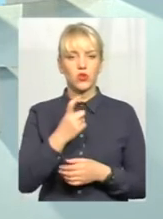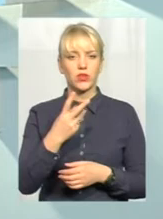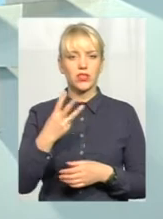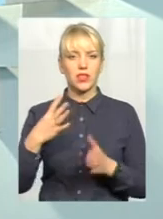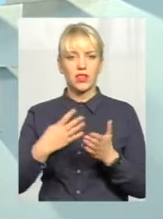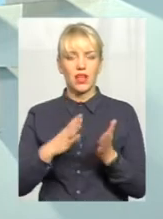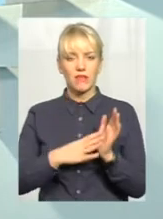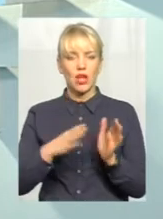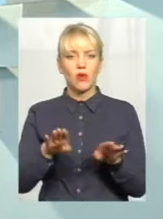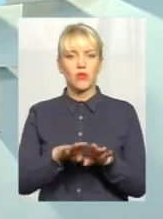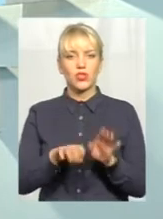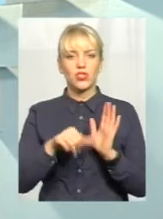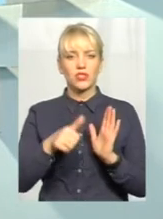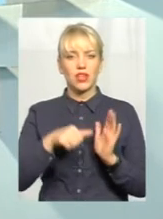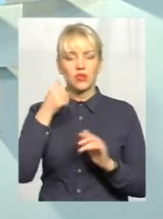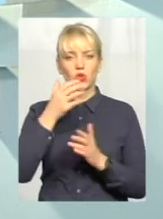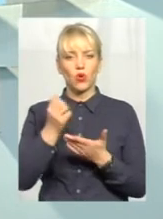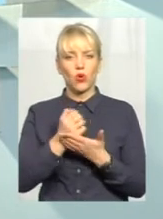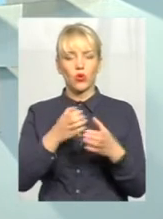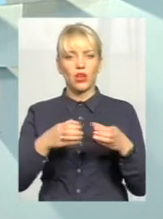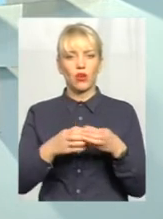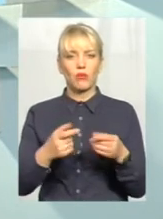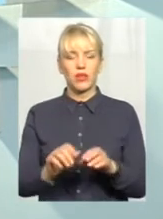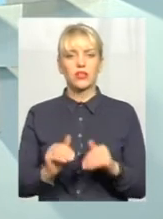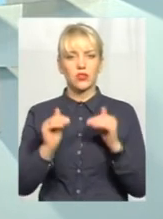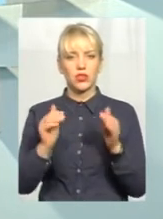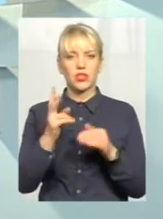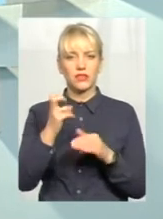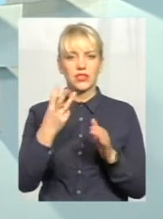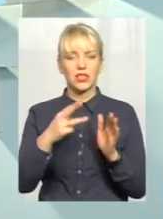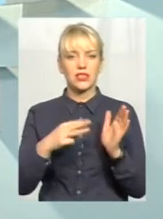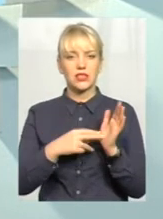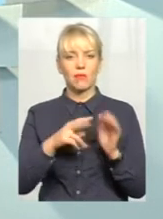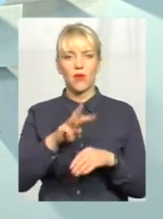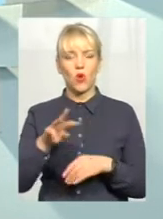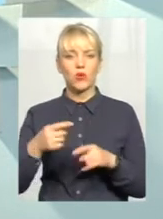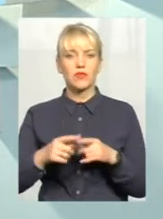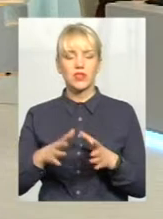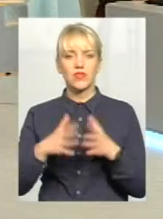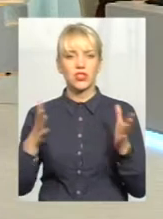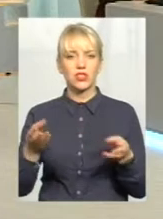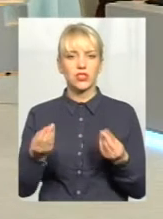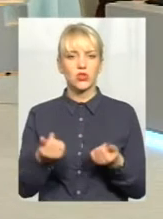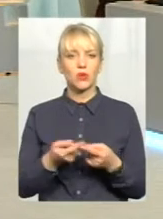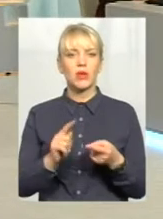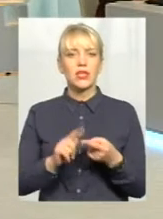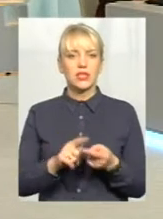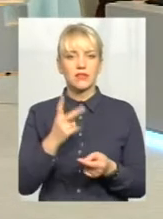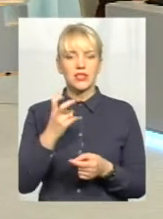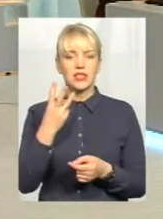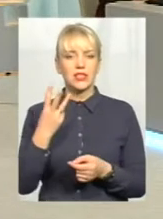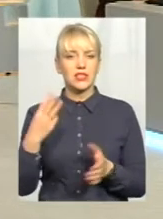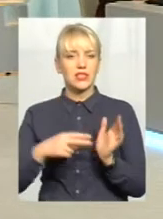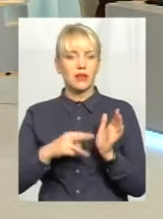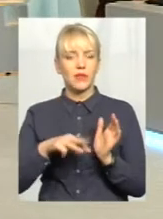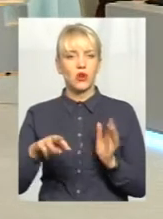16-м роком, доходи громад зросли на 237 мільйонів. Це величезна сума, 237 мільйонів. Це